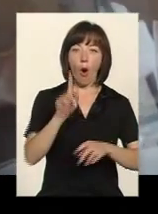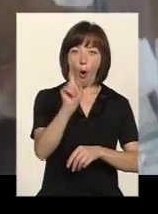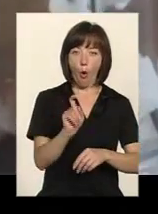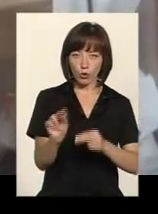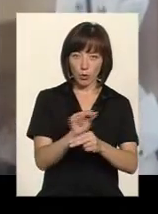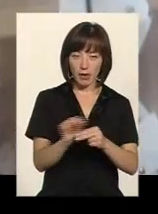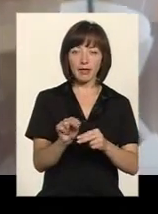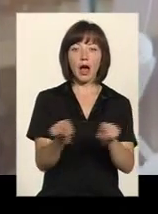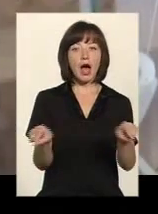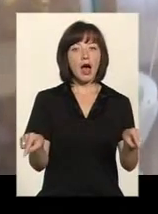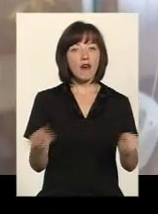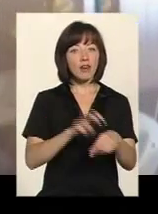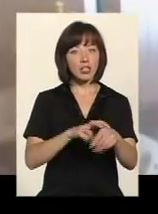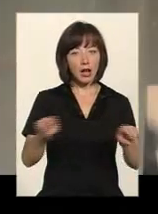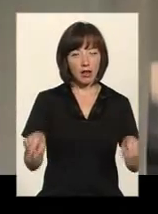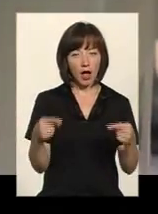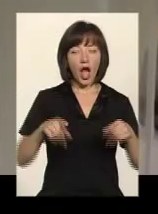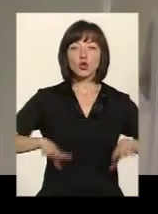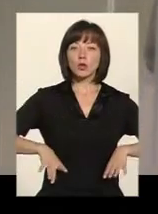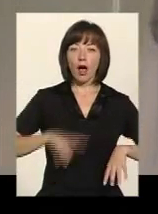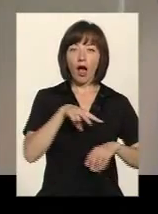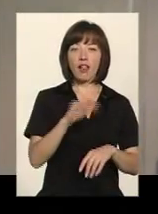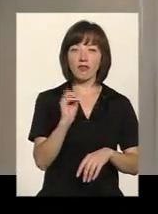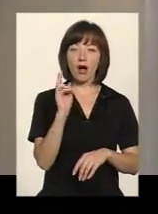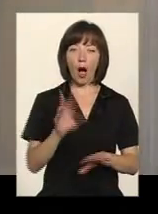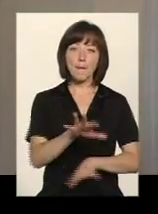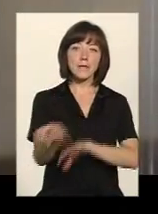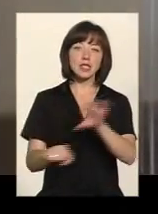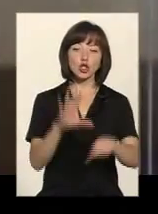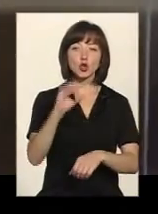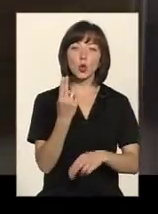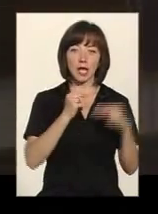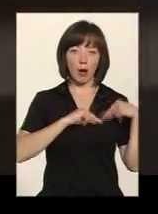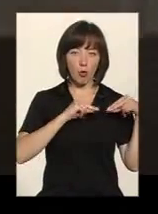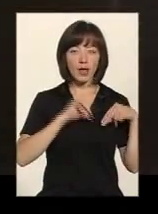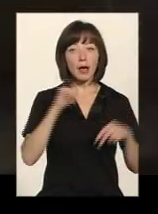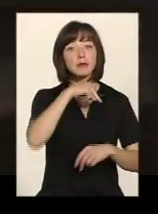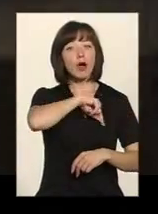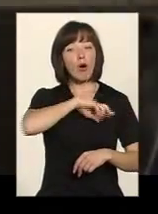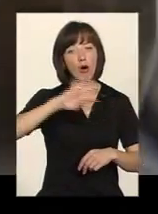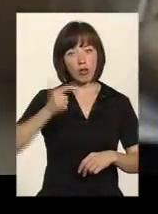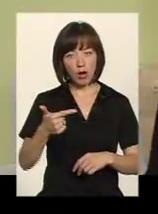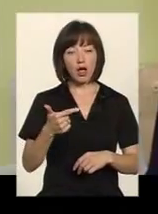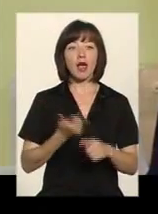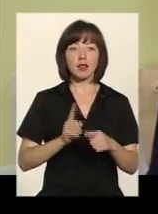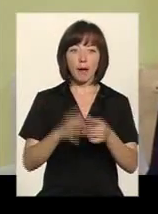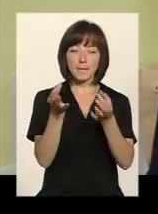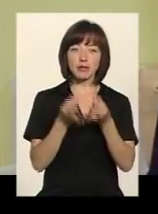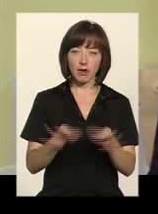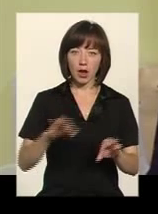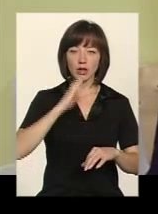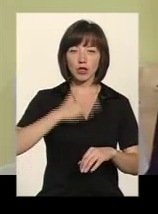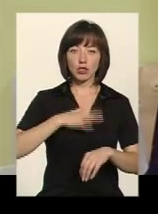реабілитологи, інструктора ЛФК, массажисты, соціальні роботники і психолог, що позволяє